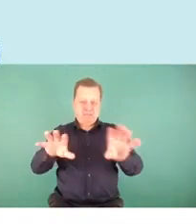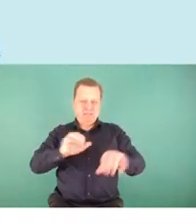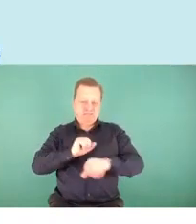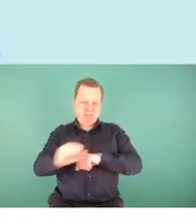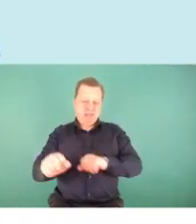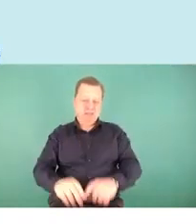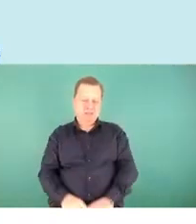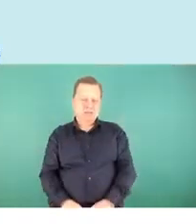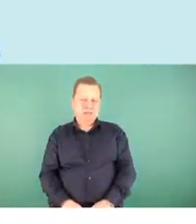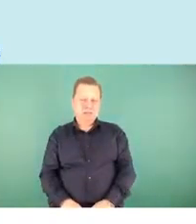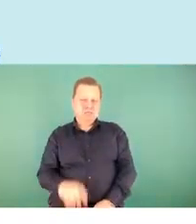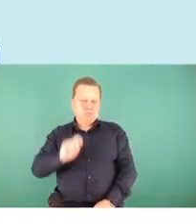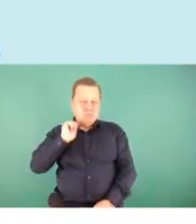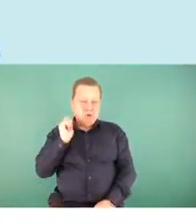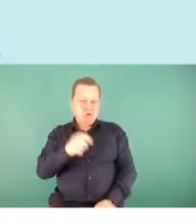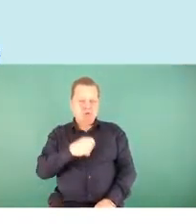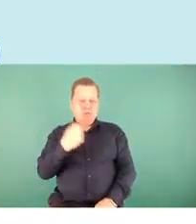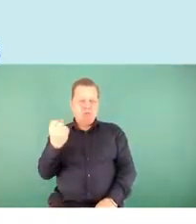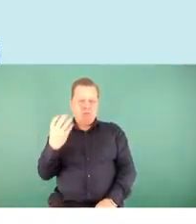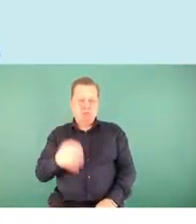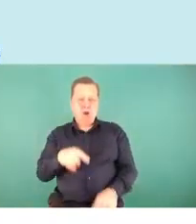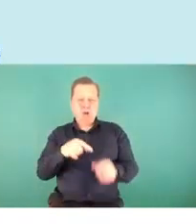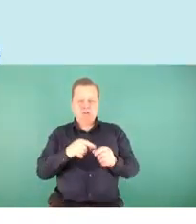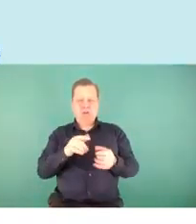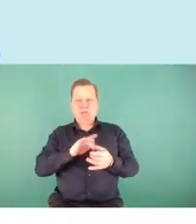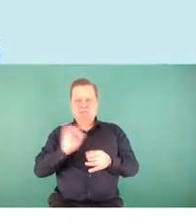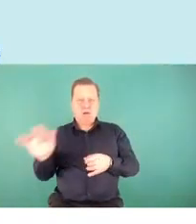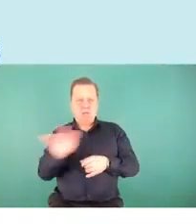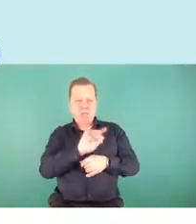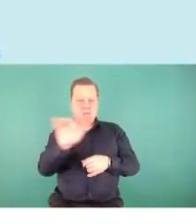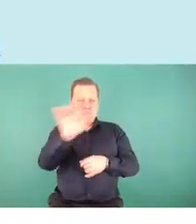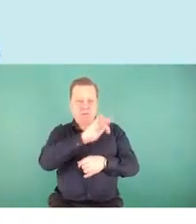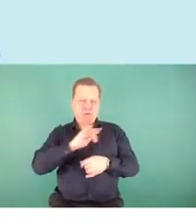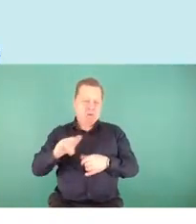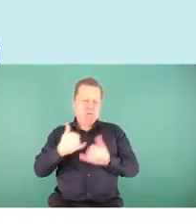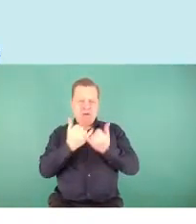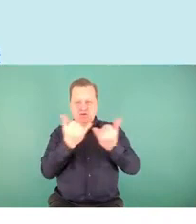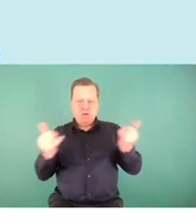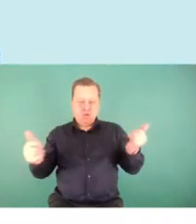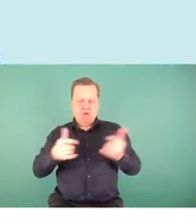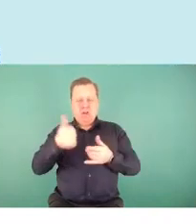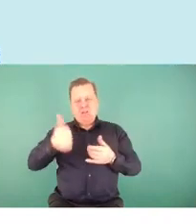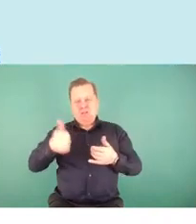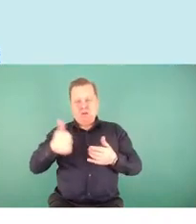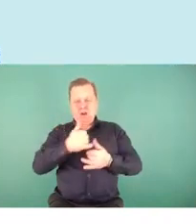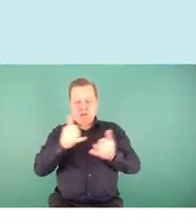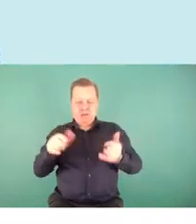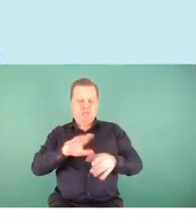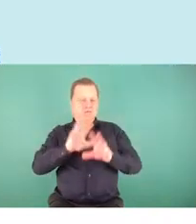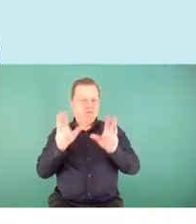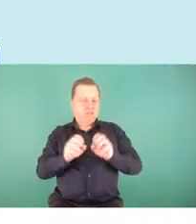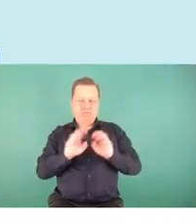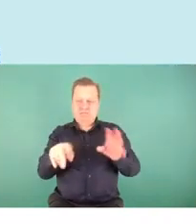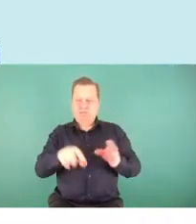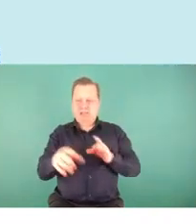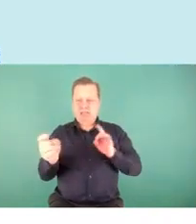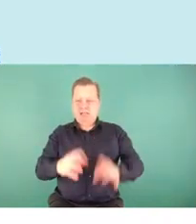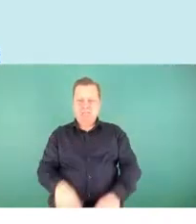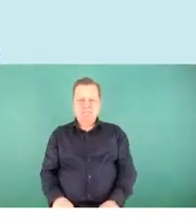podróżowania pociągiem, czy przemieszczania się, przebywania na dworcach i peronach. W ramach tej